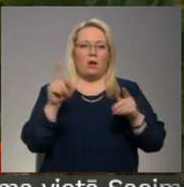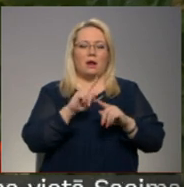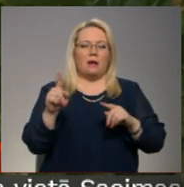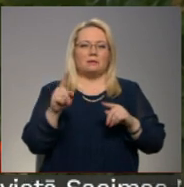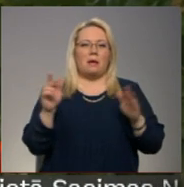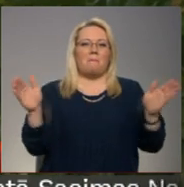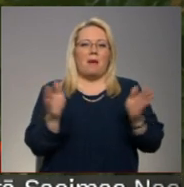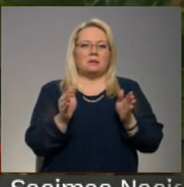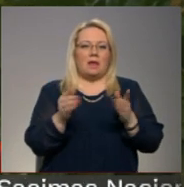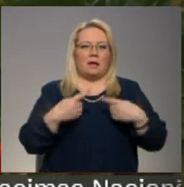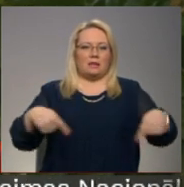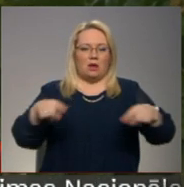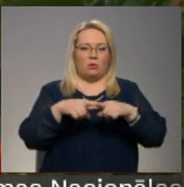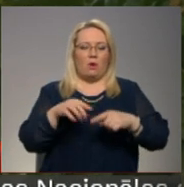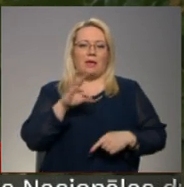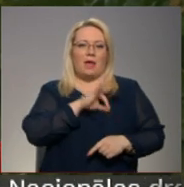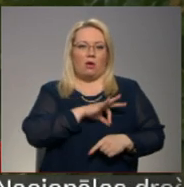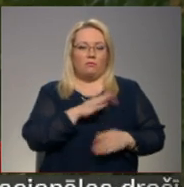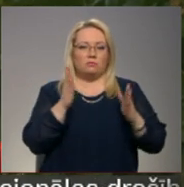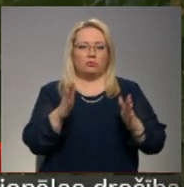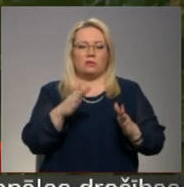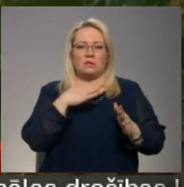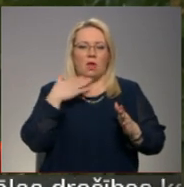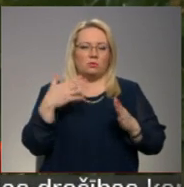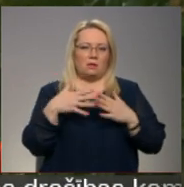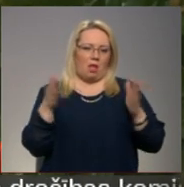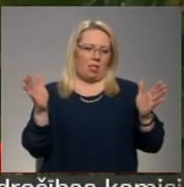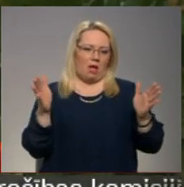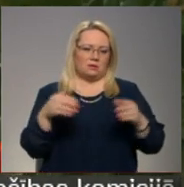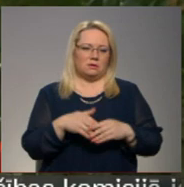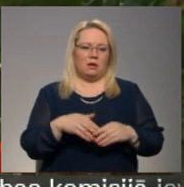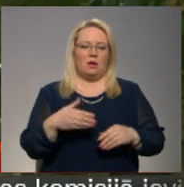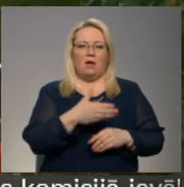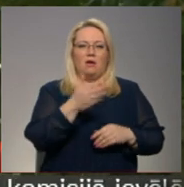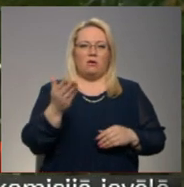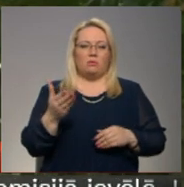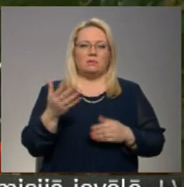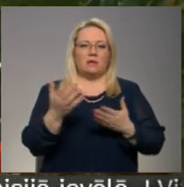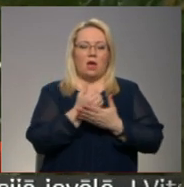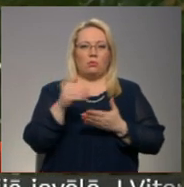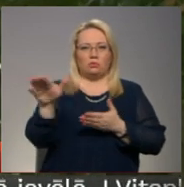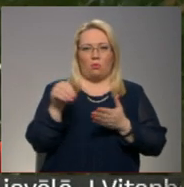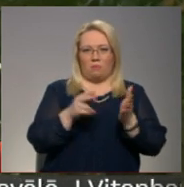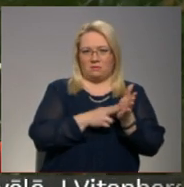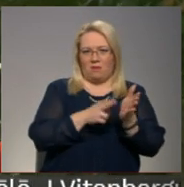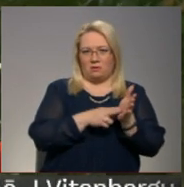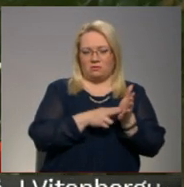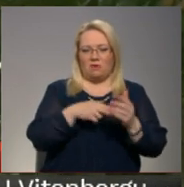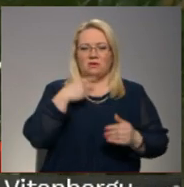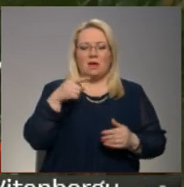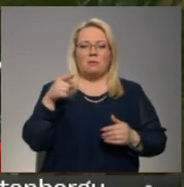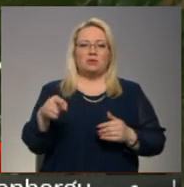teritoriju nekā vienas hektāru, ieguvst taudz lielāku labumu. Viņš ieguvst jūsu nomismaksas? Jā, bet šīta nomismaksa